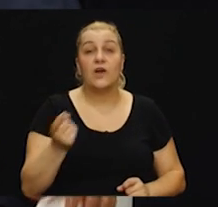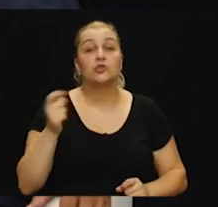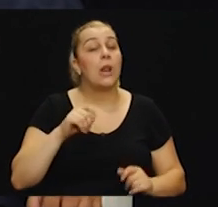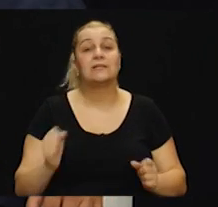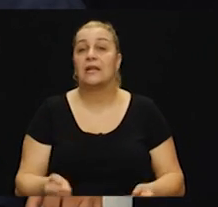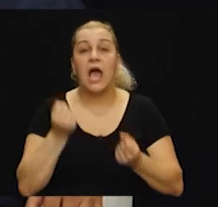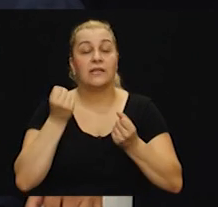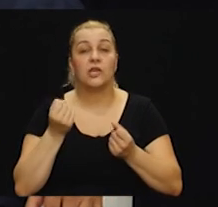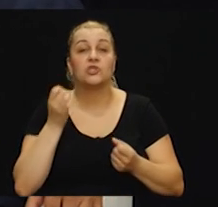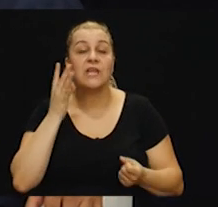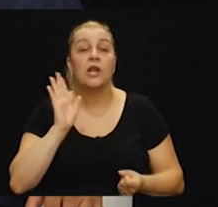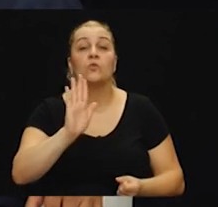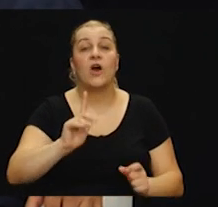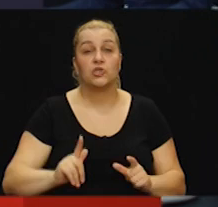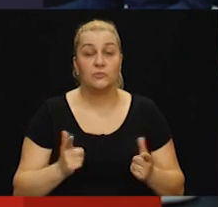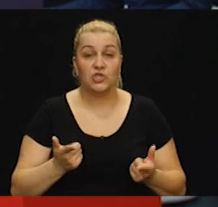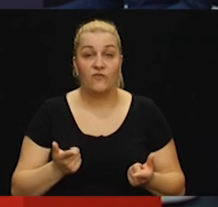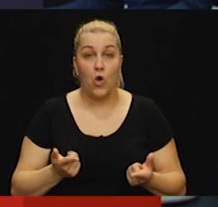najteži dan u vašem životu.